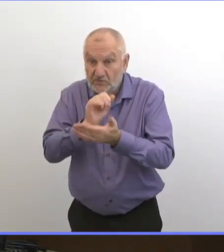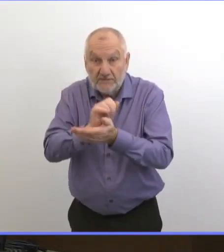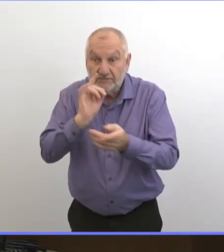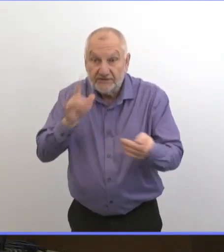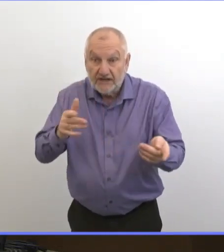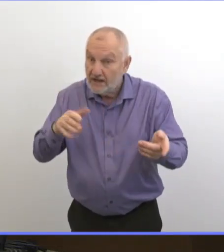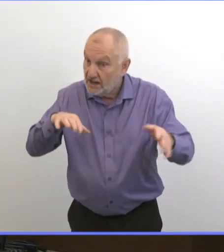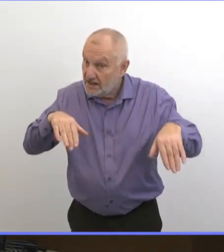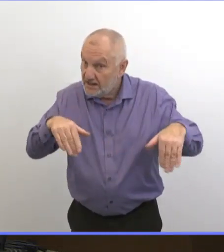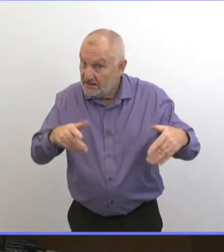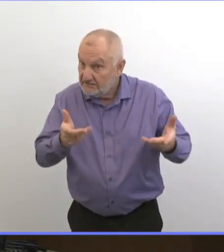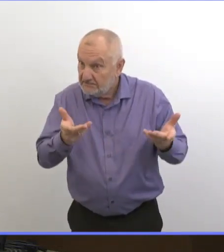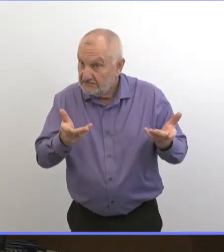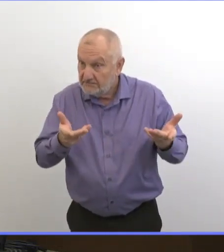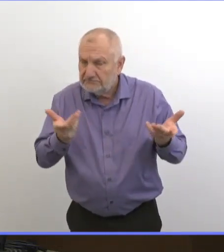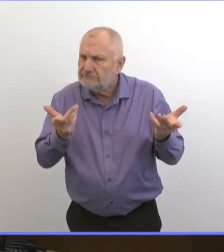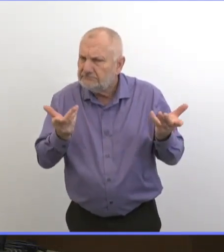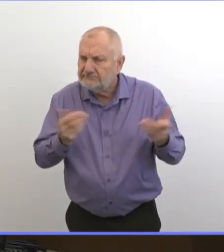redéployés aussi.